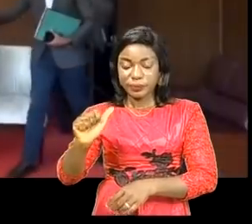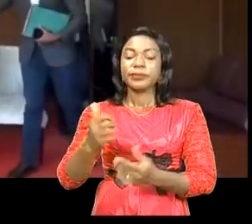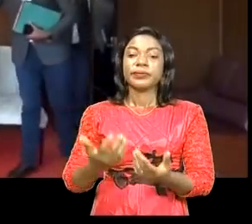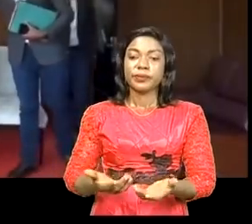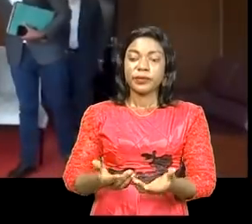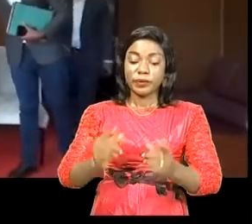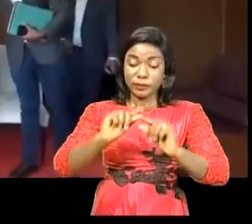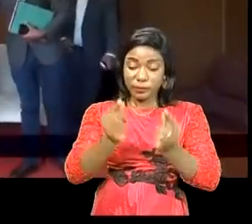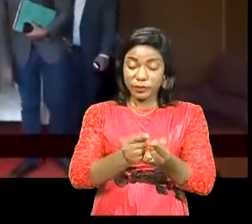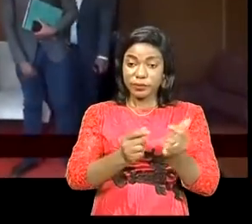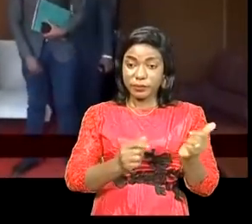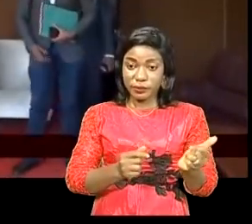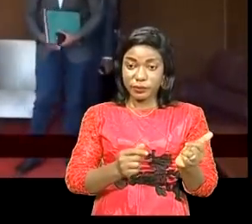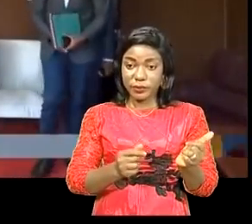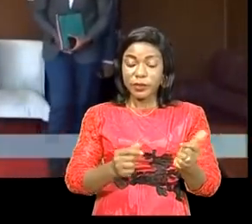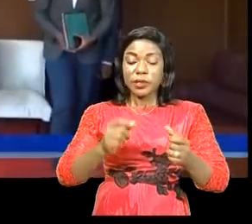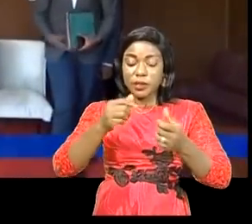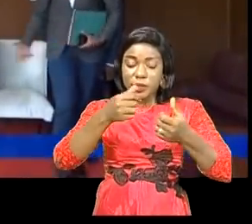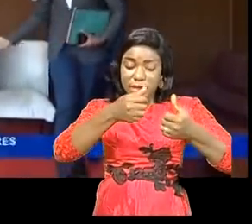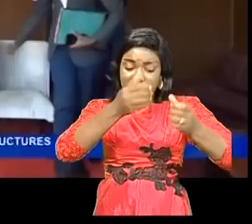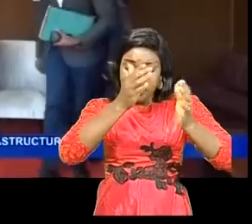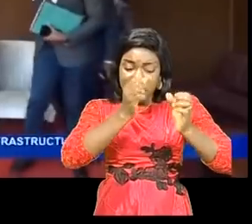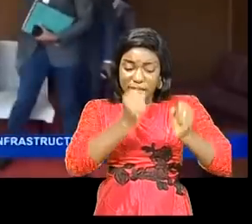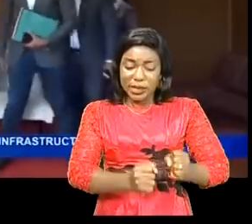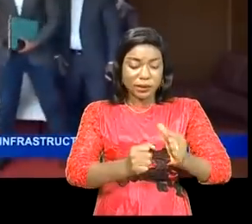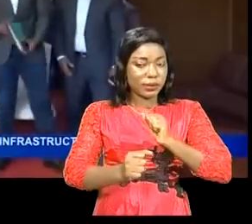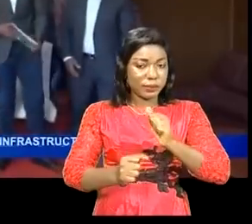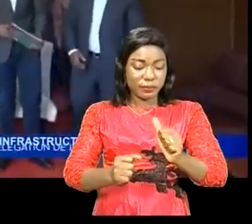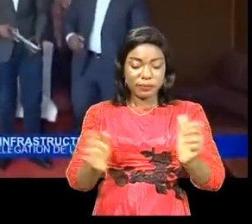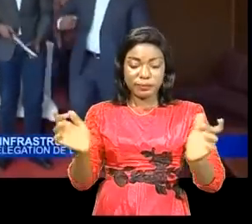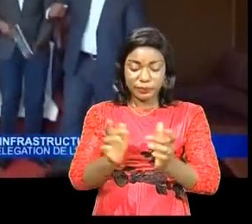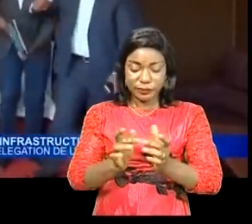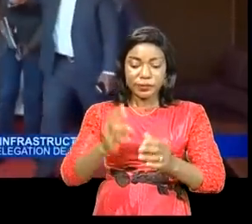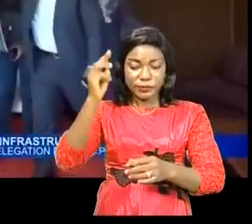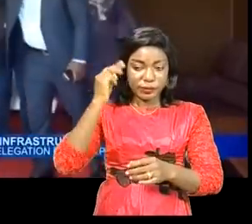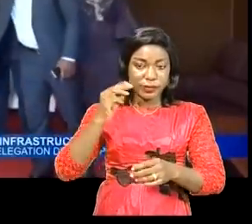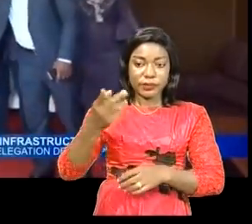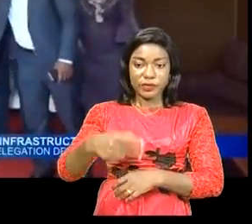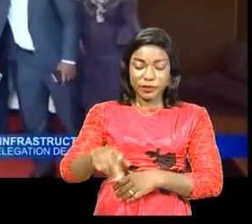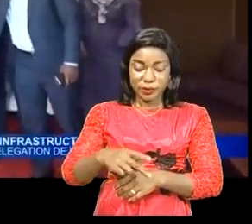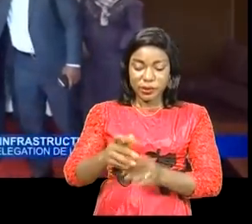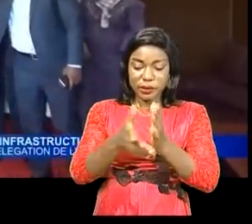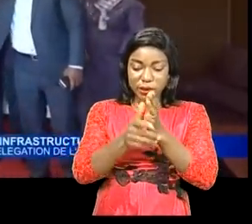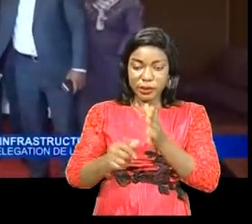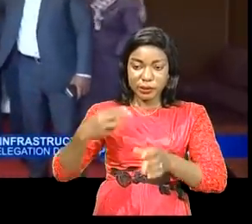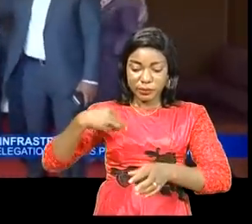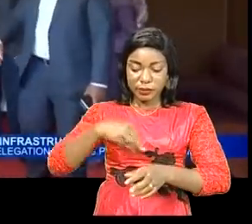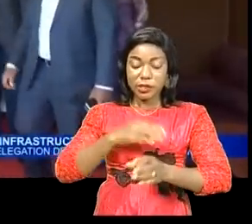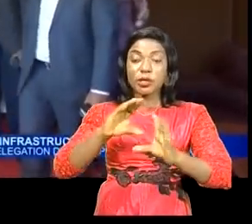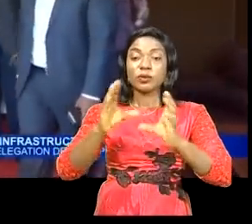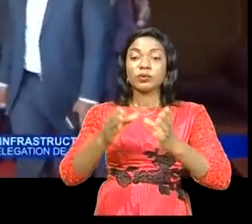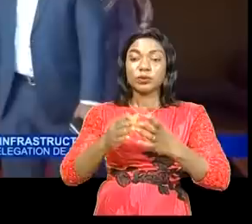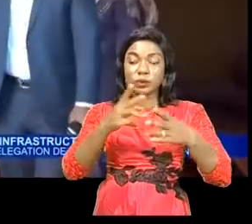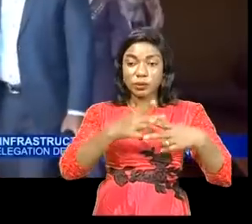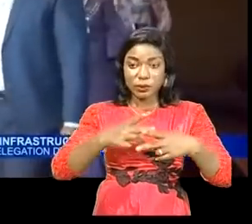Cette commission n'était interdérapé à se mettre au travail et le rencontrera, le ministre provincial des infrastructures, en sa qualité des membres de la commission de gestion